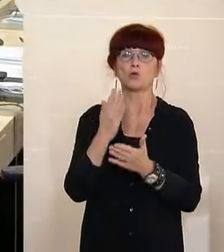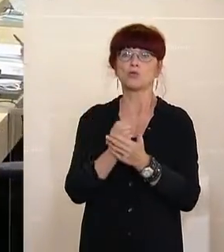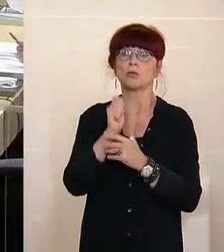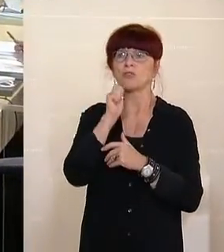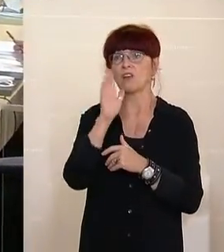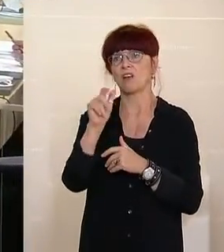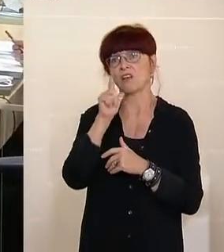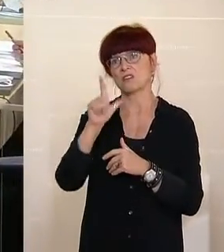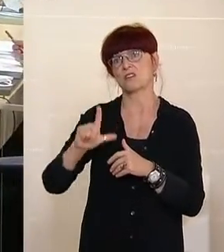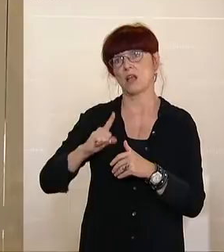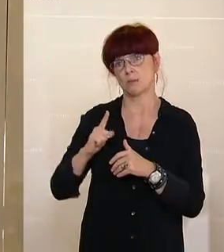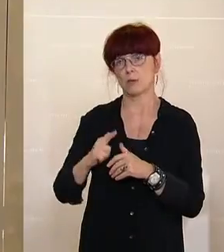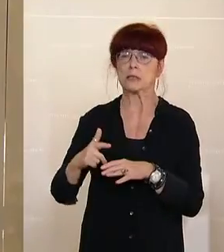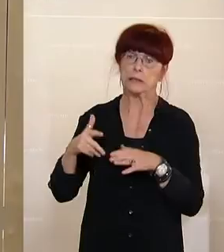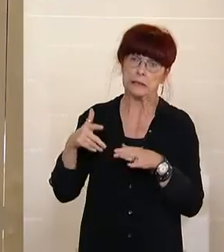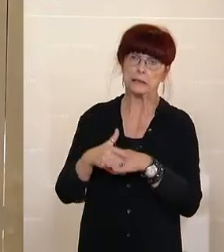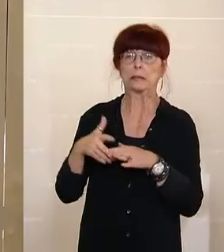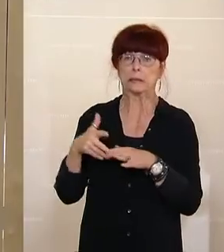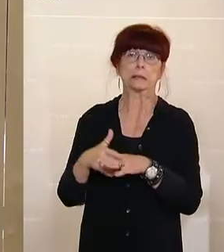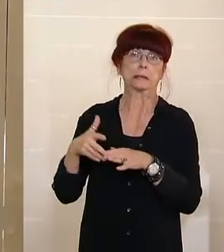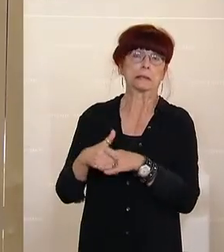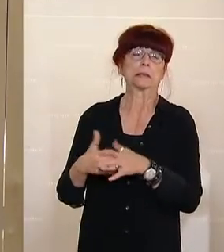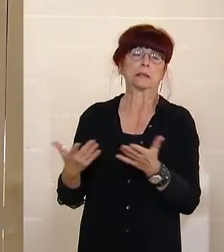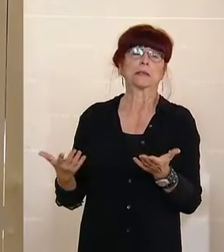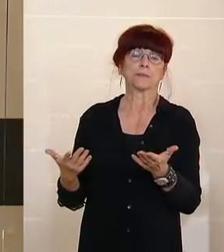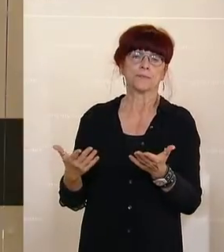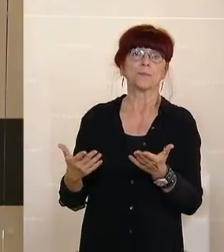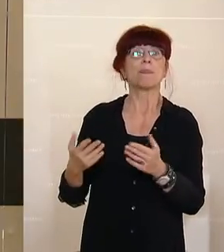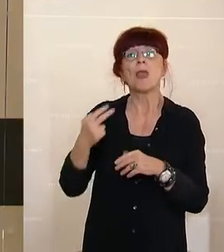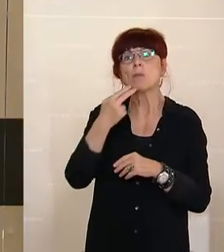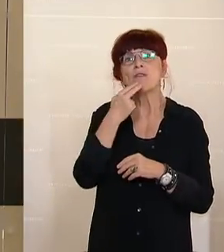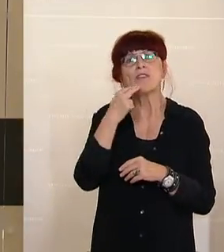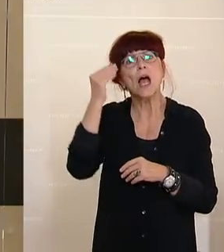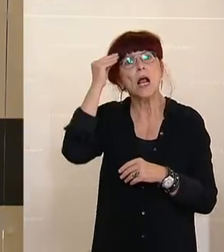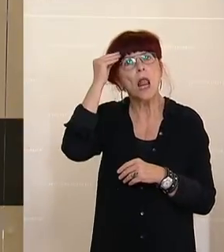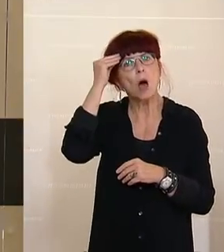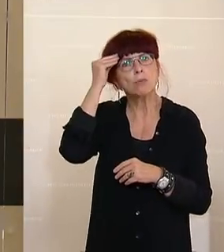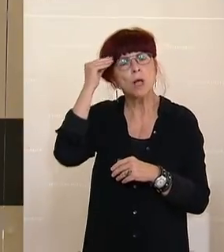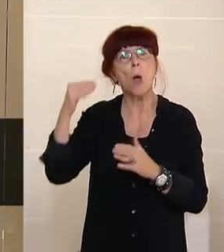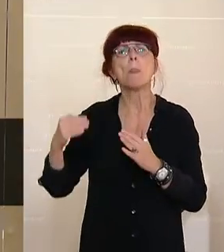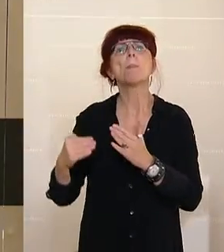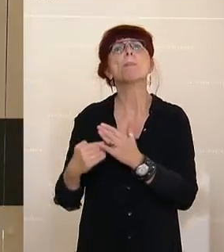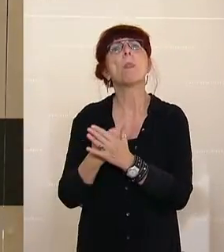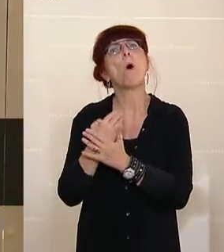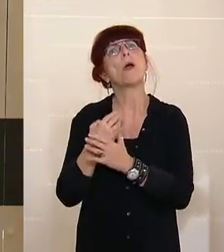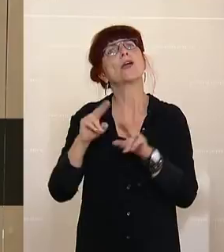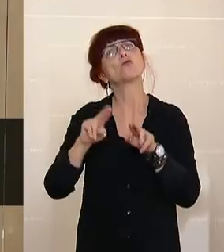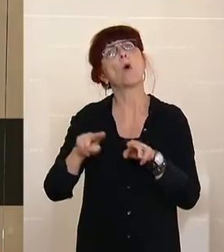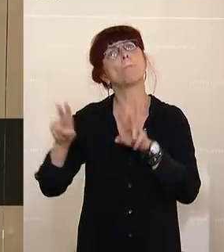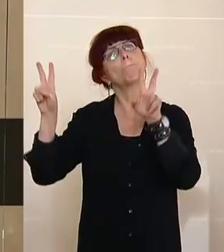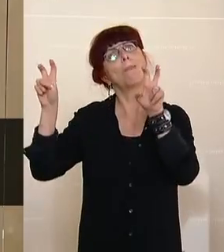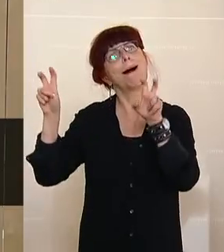geworden, oft auch lästiger Alltag. Und wer hätte gedacht, dass diese neue Normalität auch so